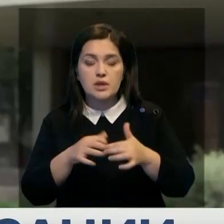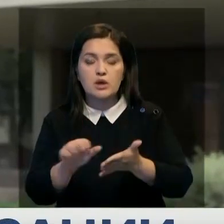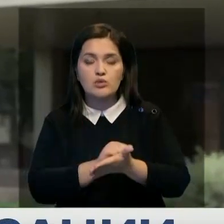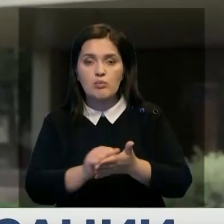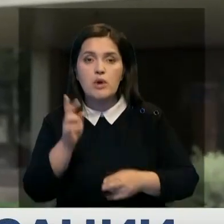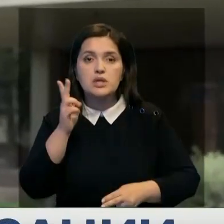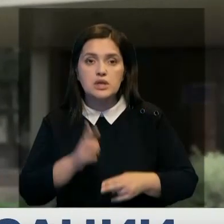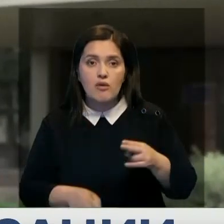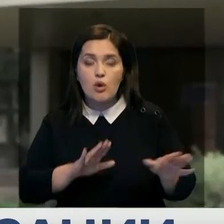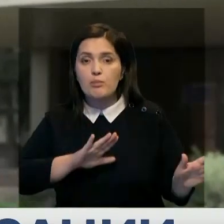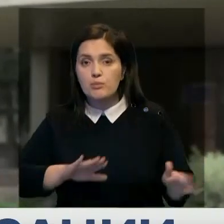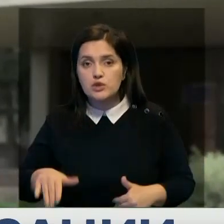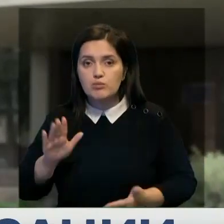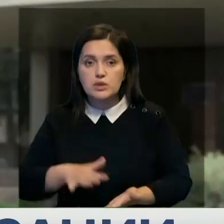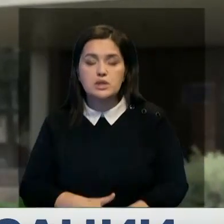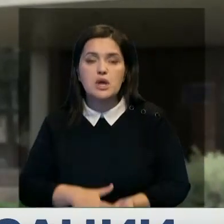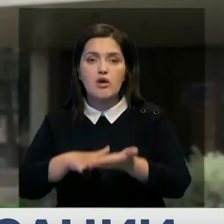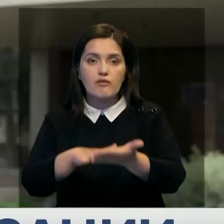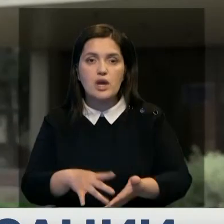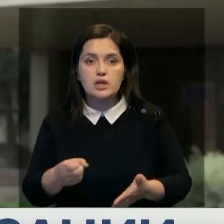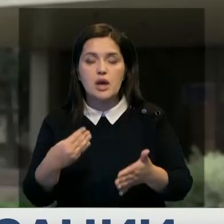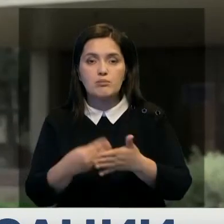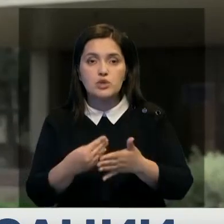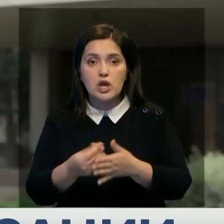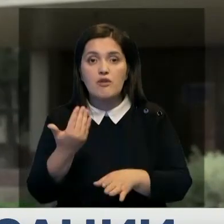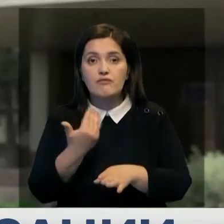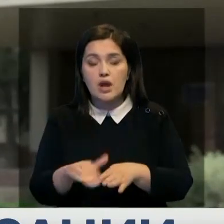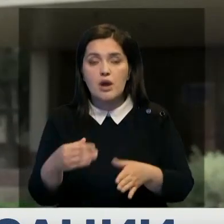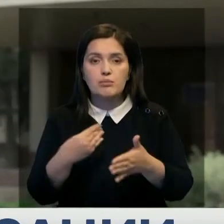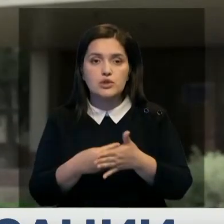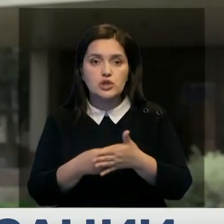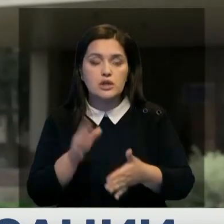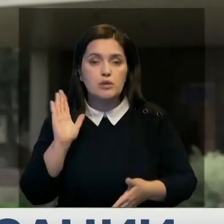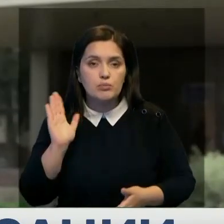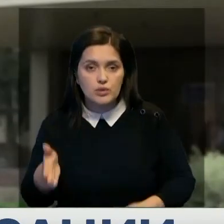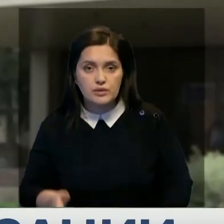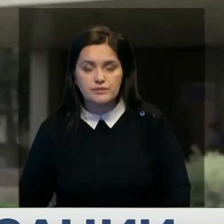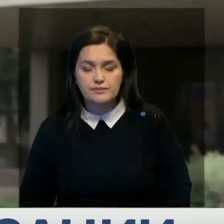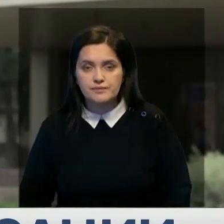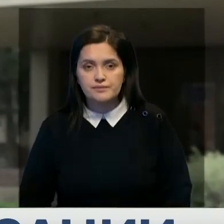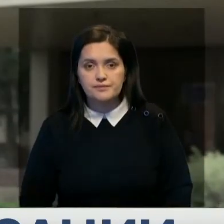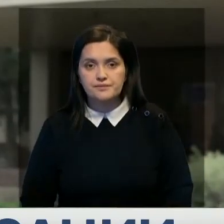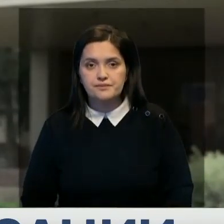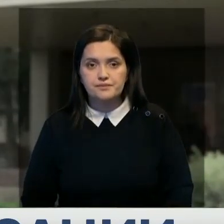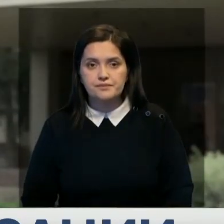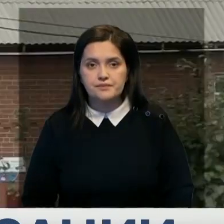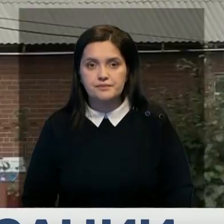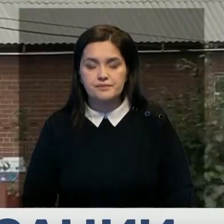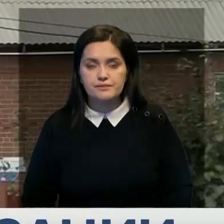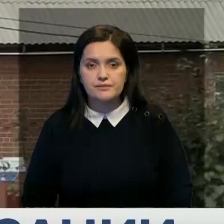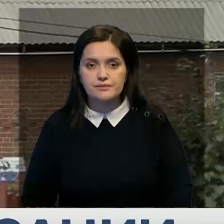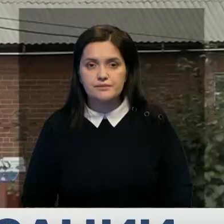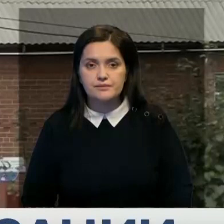на изготовлении, после чего будет подана заявка на бюджет. И при выделении бюджета, конечно, будут. То есть еще не факт, как бы, о добрый день, добрый? Да.